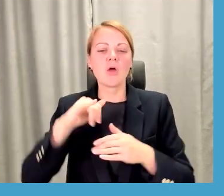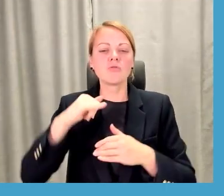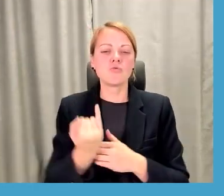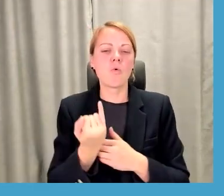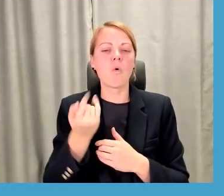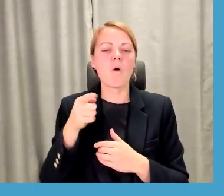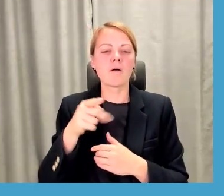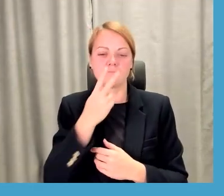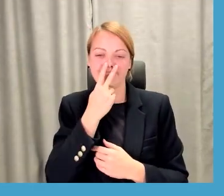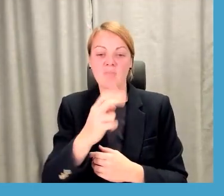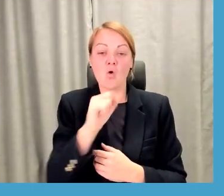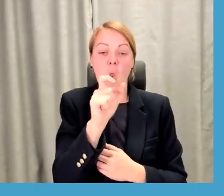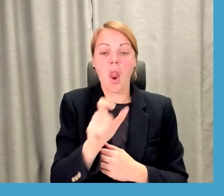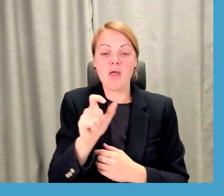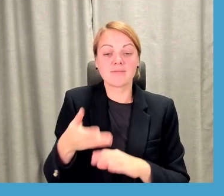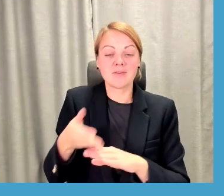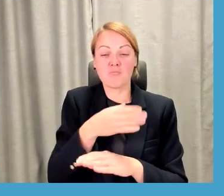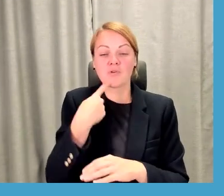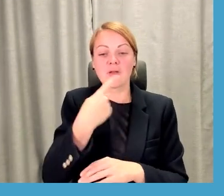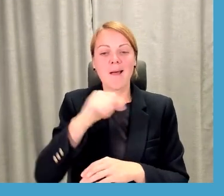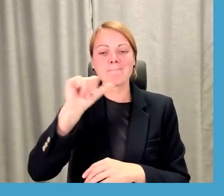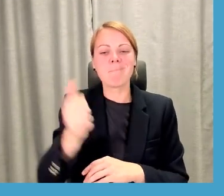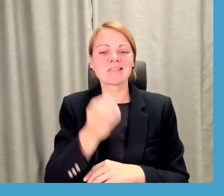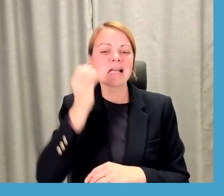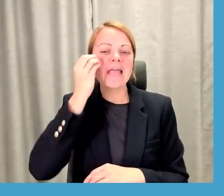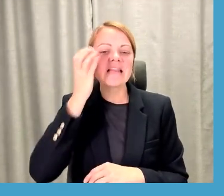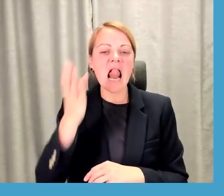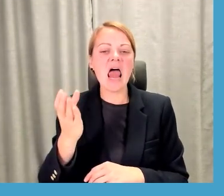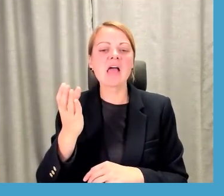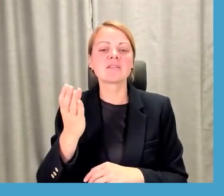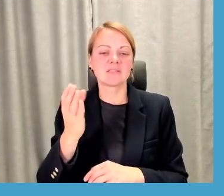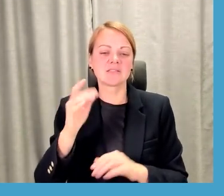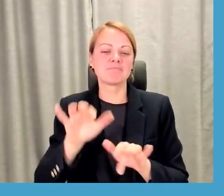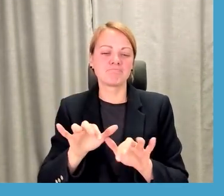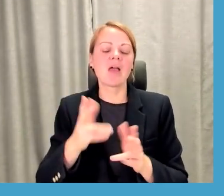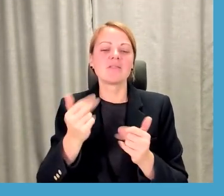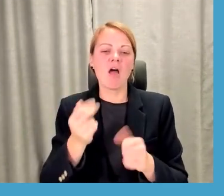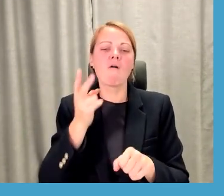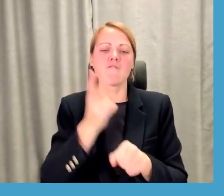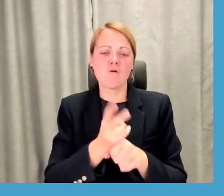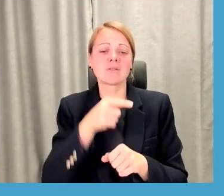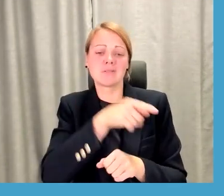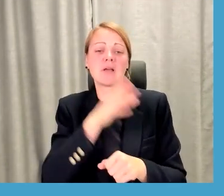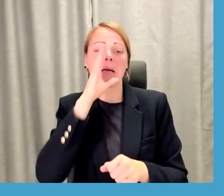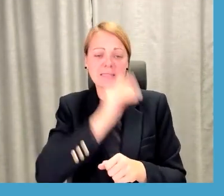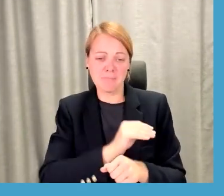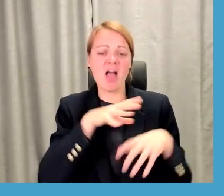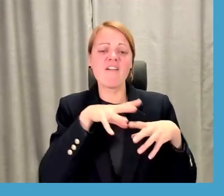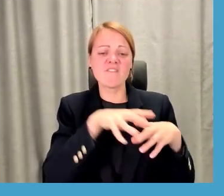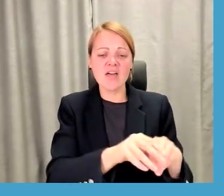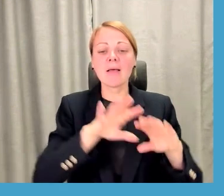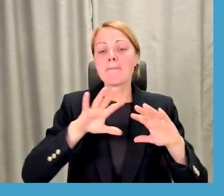kā jau kolēģi arī iepriekš minēja par mākslīgo intelektu, protams, ir daudzas funkcijas, ko tu spēs veikt, bet,